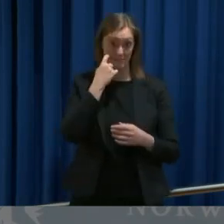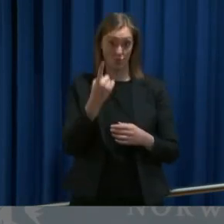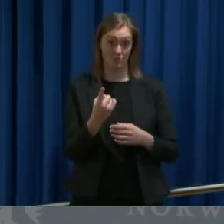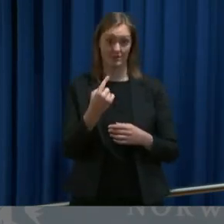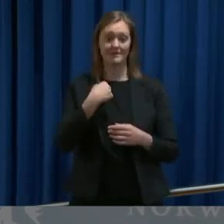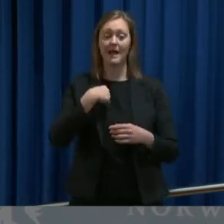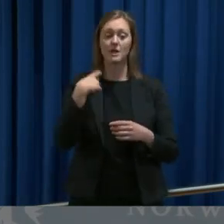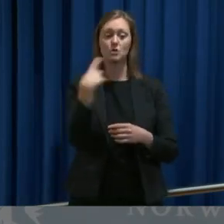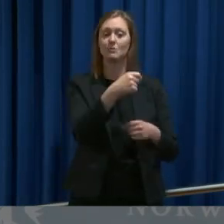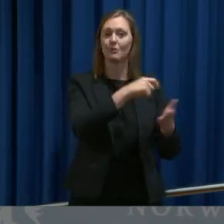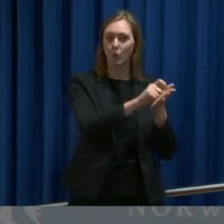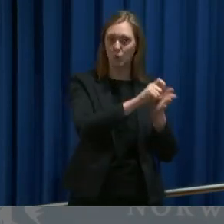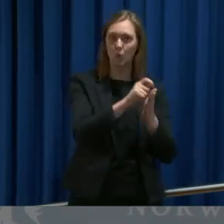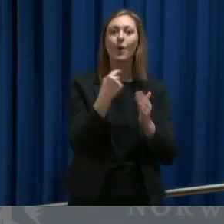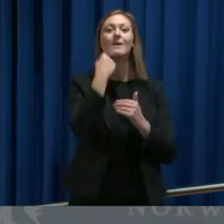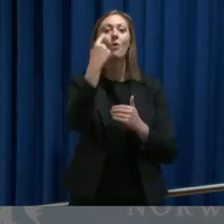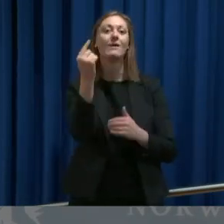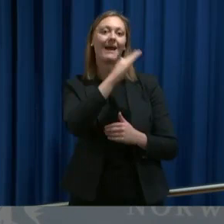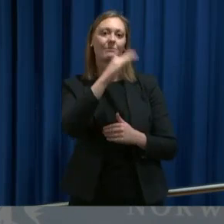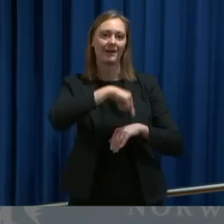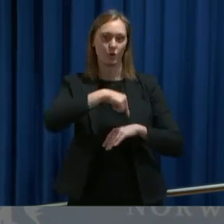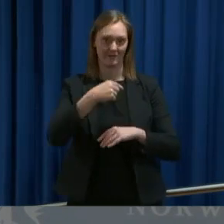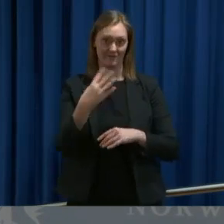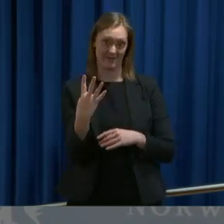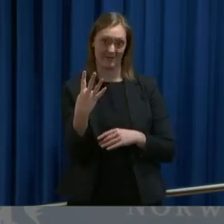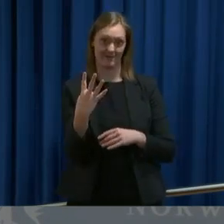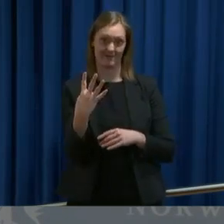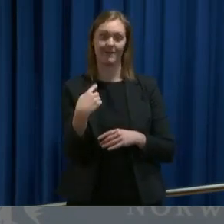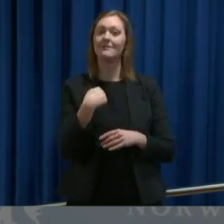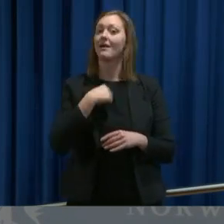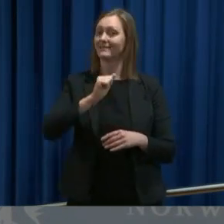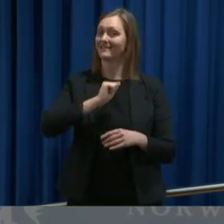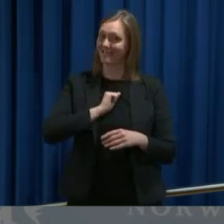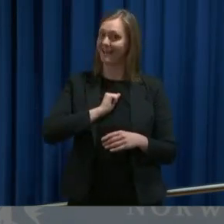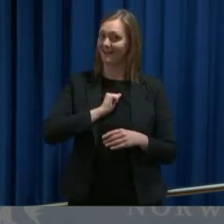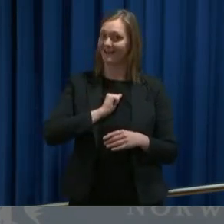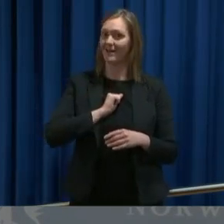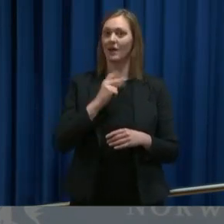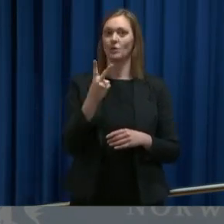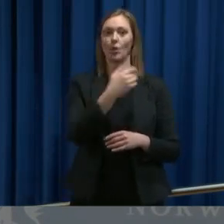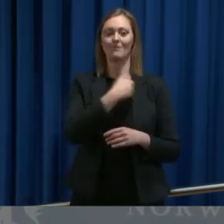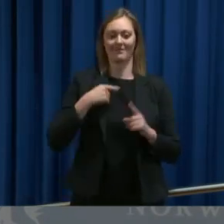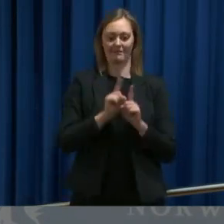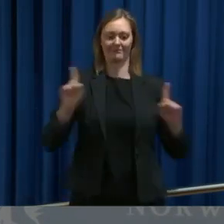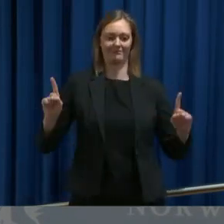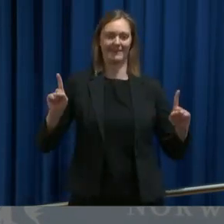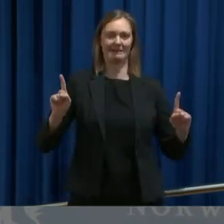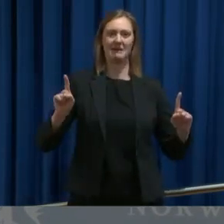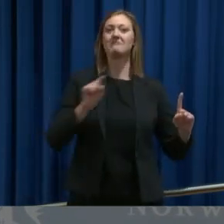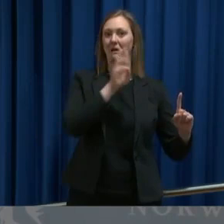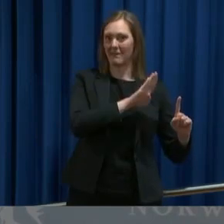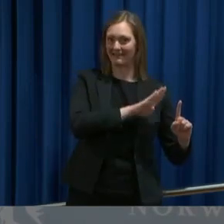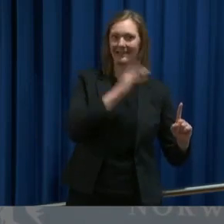på kontoret, og i morgen ettermiddag klokken fire så kommer jeg til å stå i hvert fall to meter fra Bent når vi holder